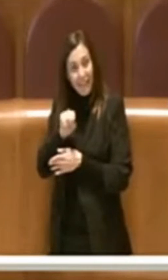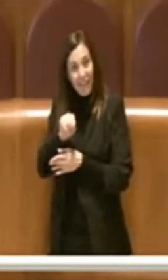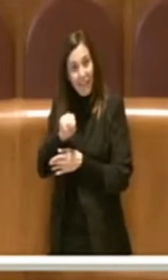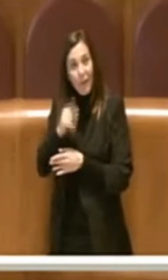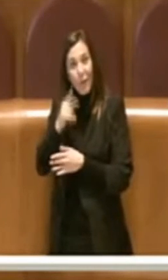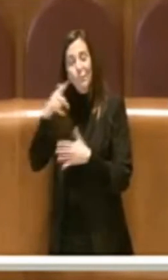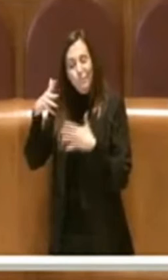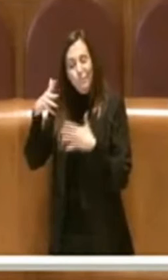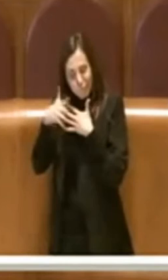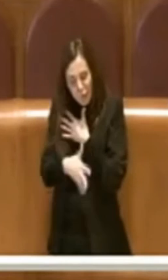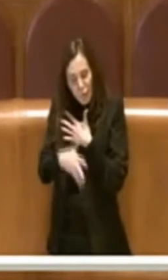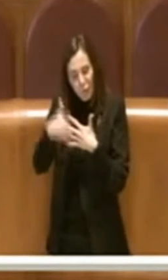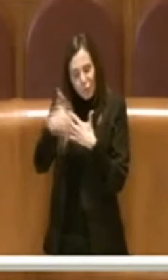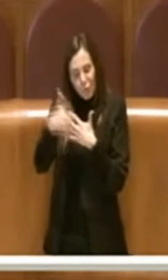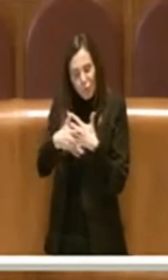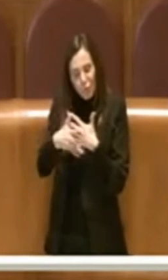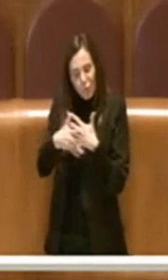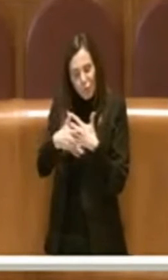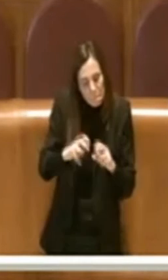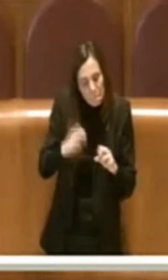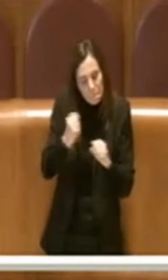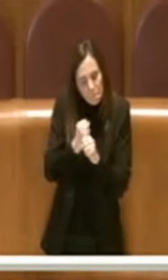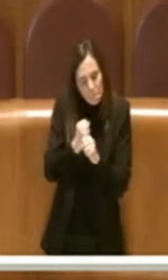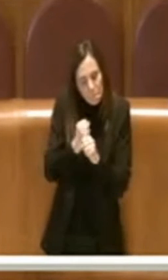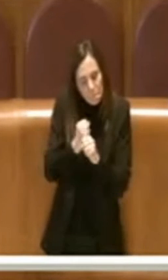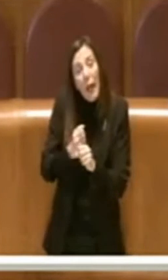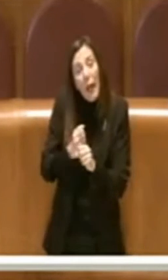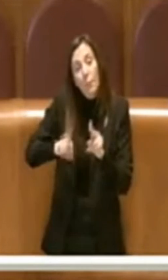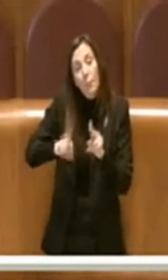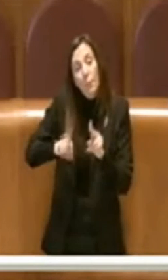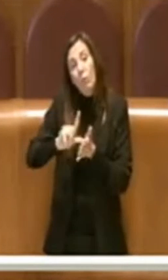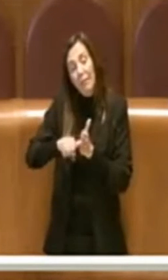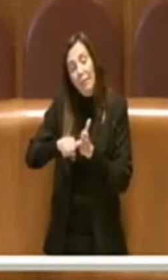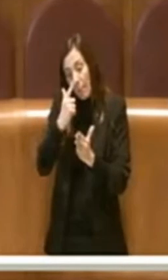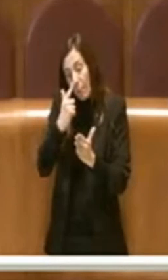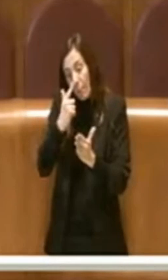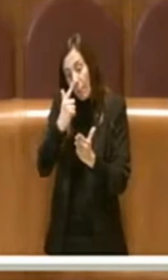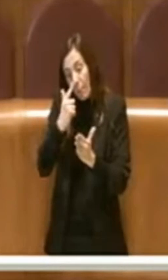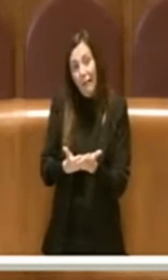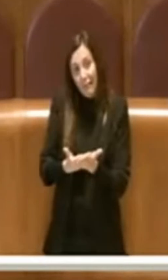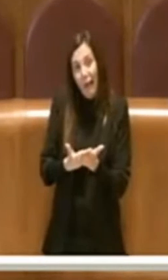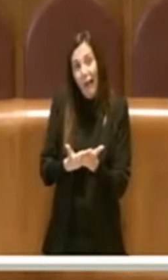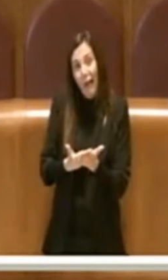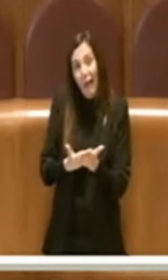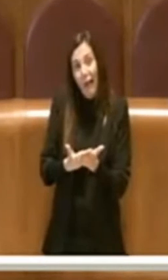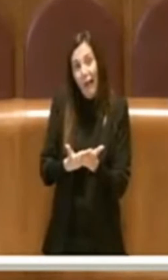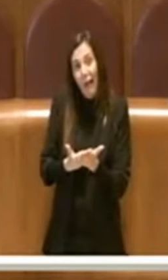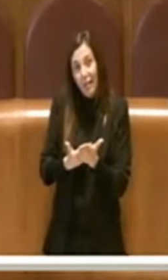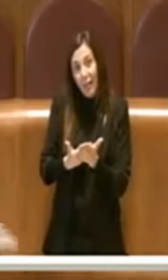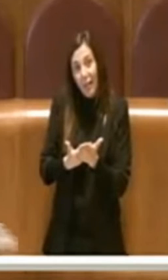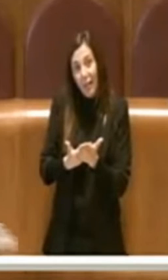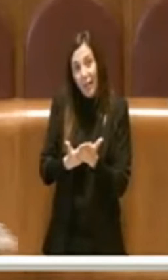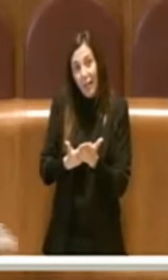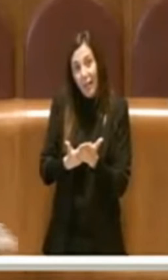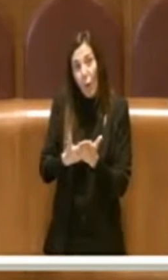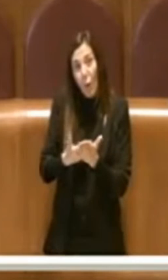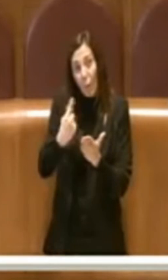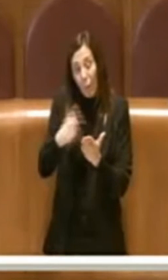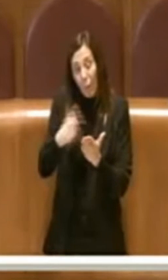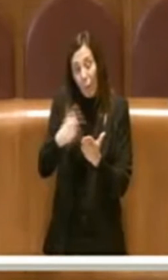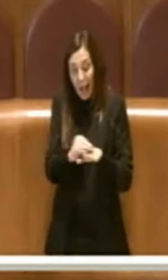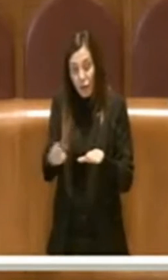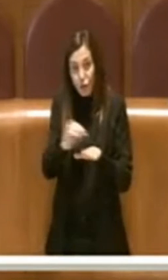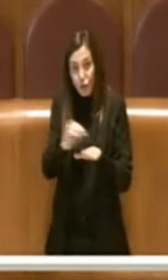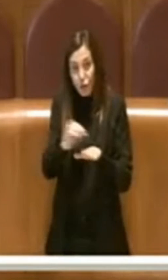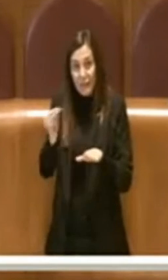approfondimento e comunque un tempo congruo per poterli comunque in questo senso aggiornare.